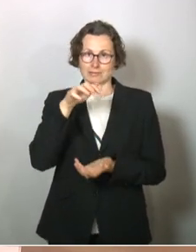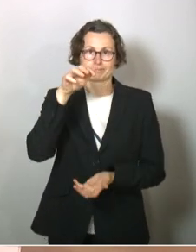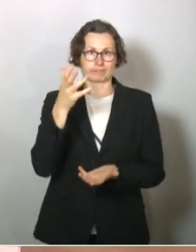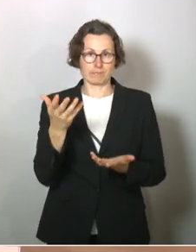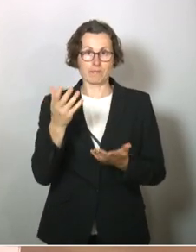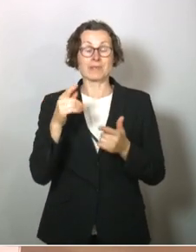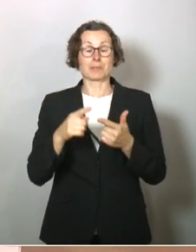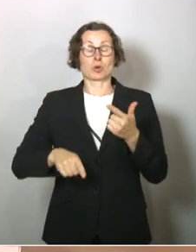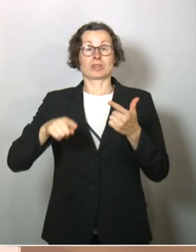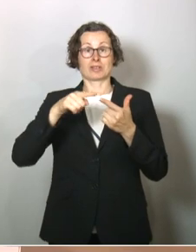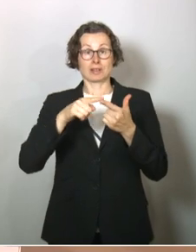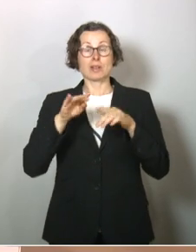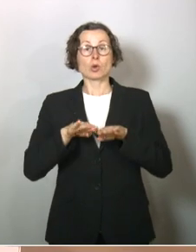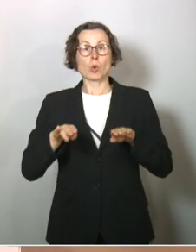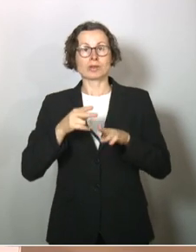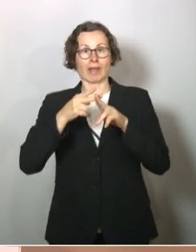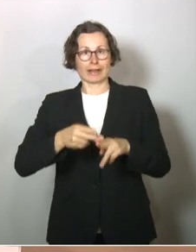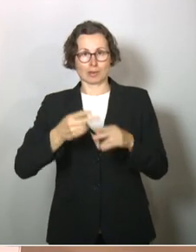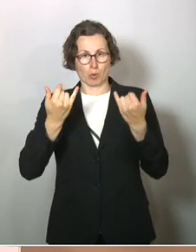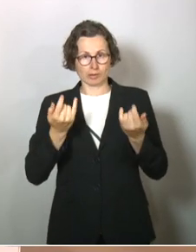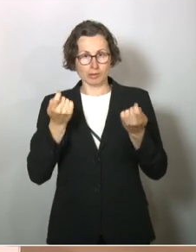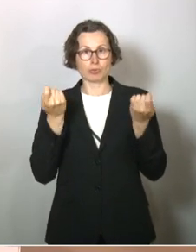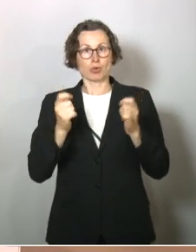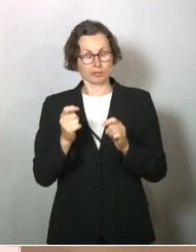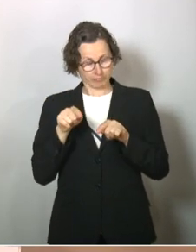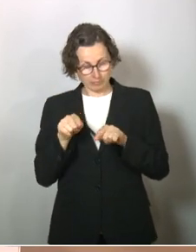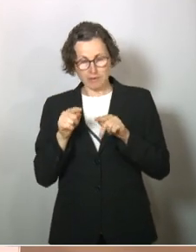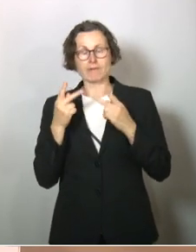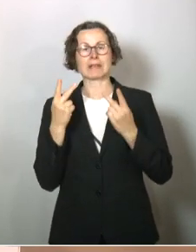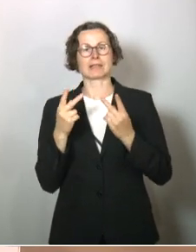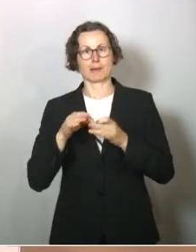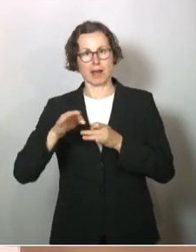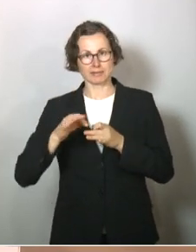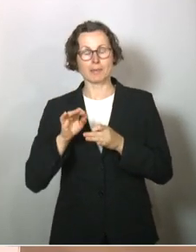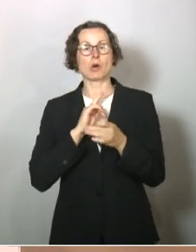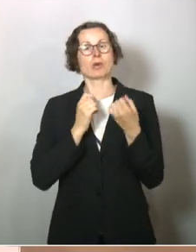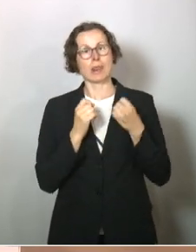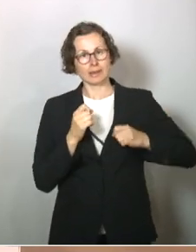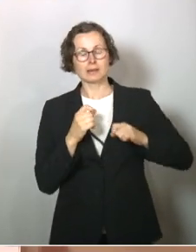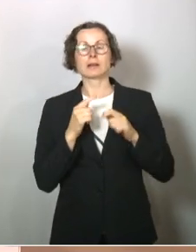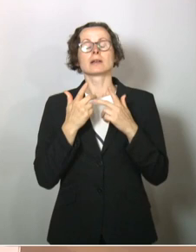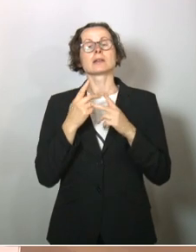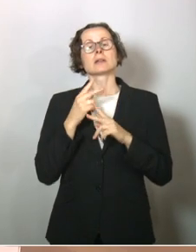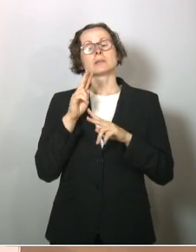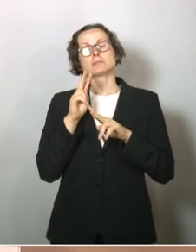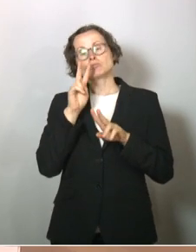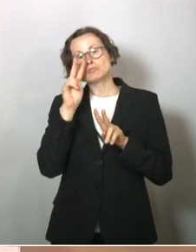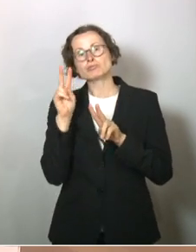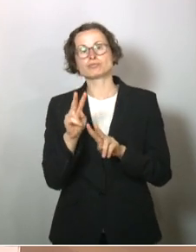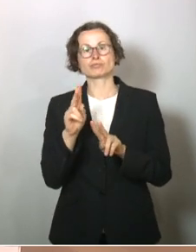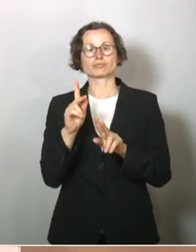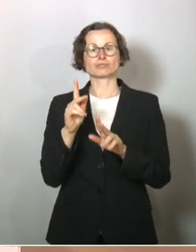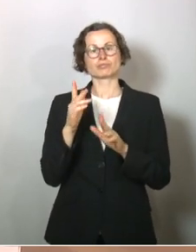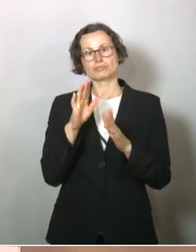danach die Grundrente beschlossen, auch eine sicherlich wichtige Maßnahme, die wir auch als Linke differenziert betrachten, wobei unser rentenpolitischer